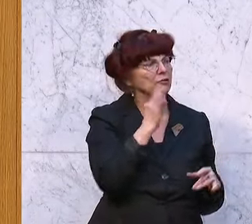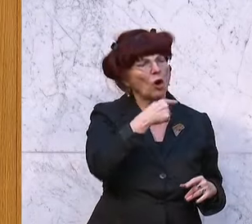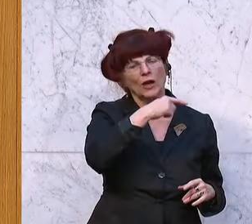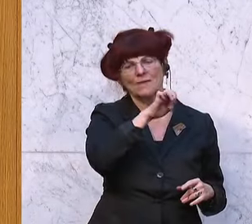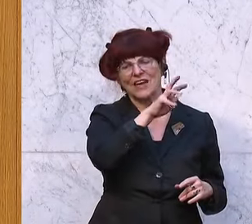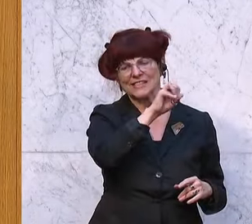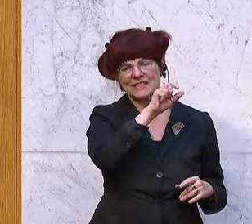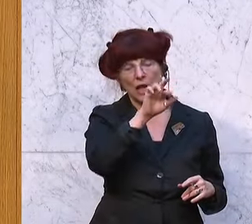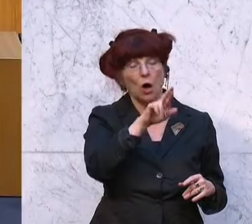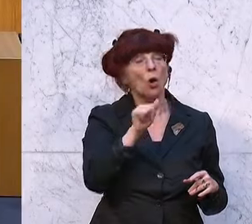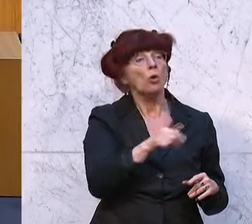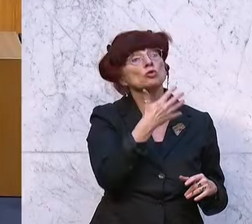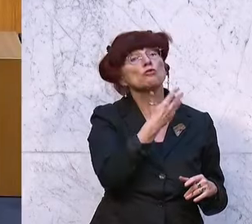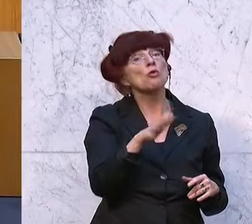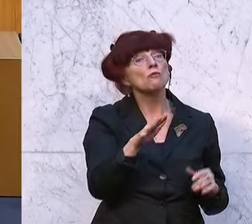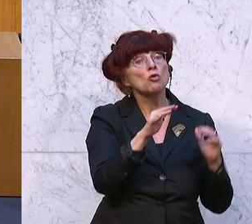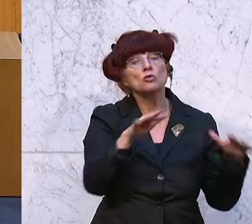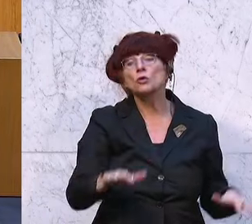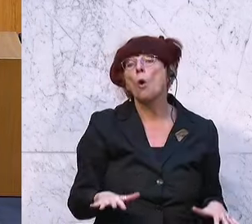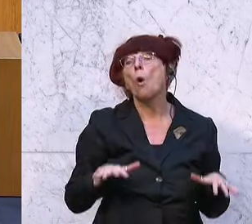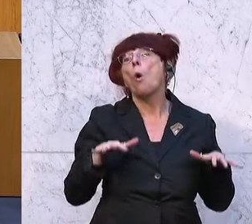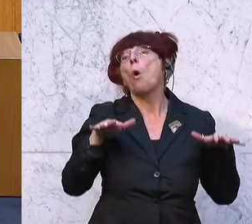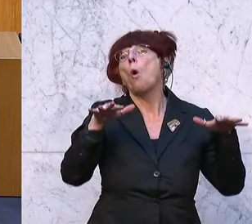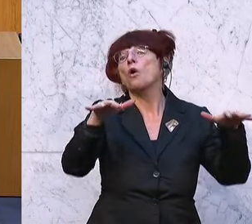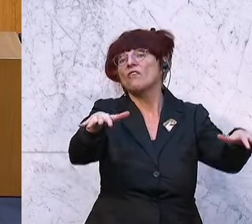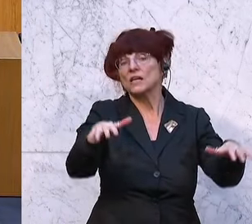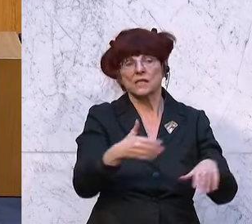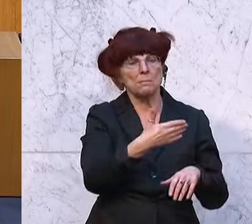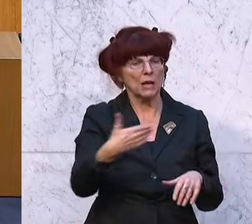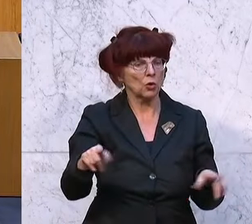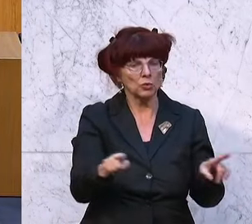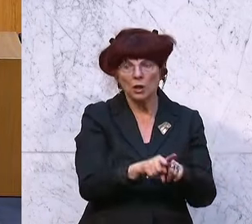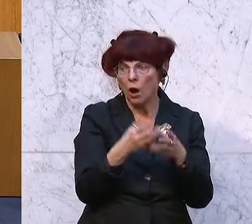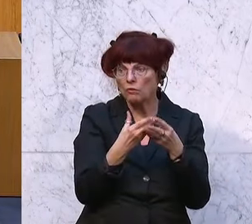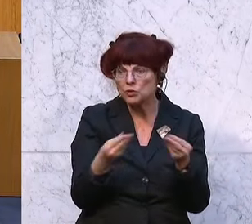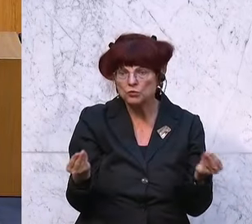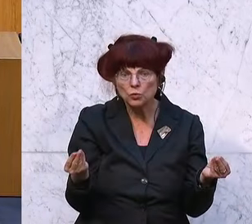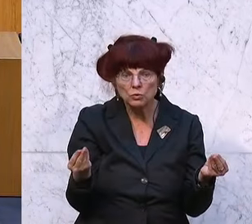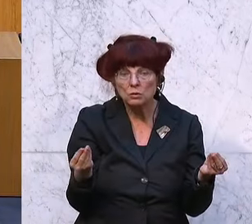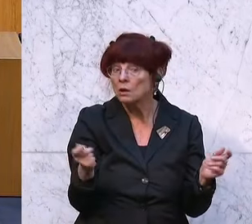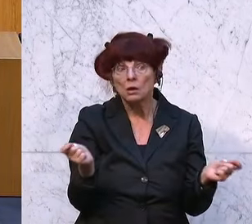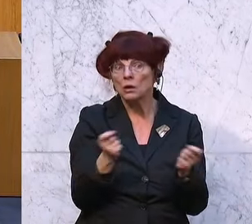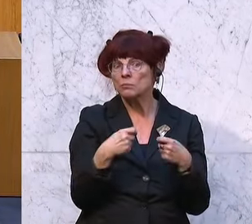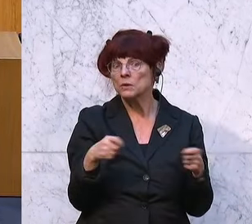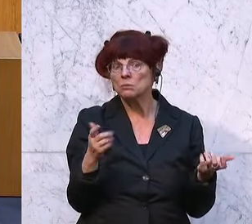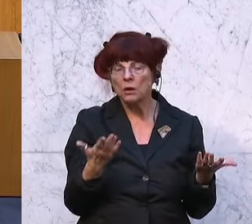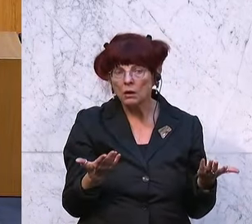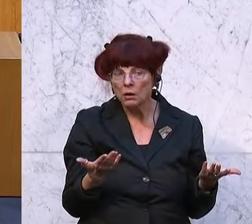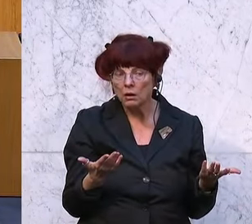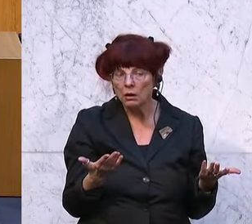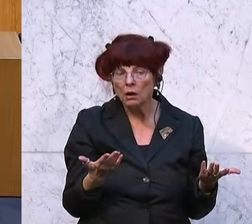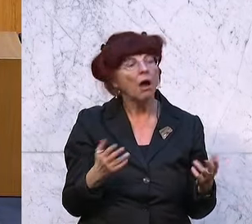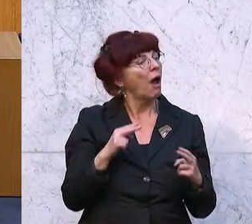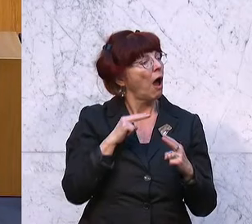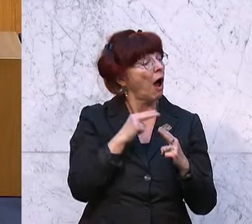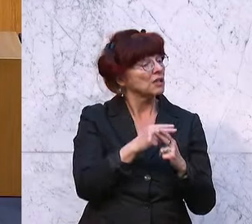500 Hochwassermillionen, dass ich sie nicht vergesse. Die sind ja auch plötzlich verschwunden von der Bildfläche. Die gibt es ja auch nicht mehr. Die Antwort